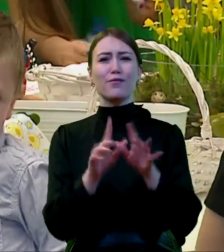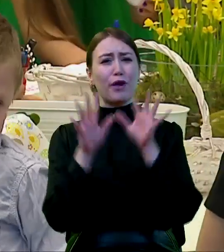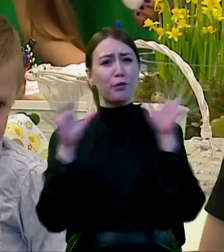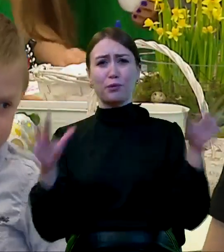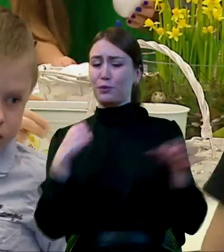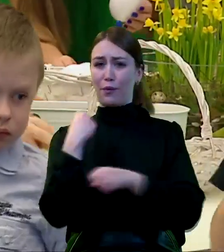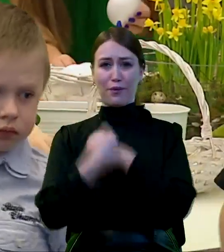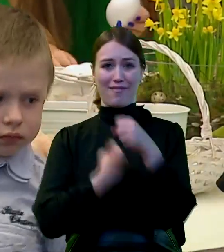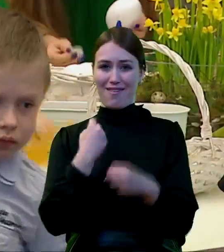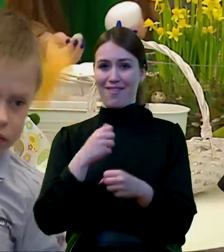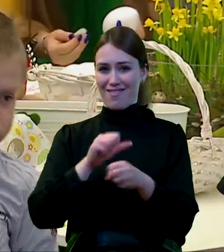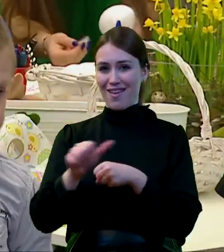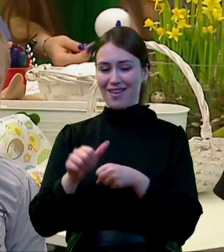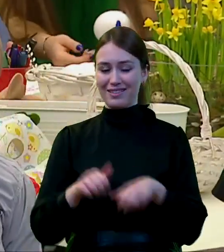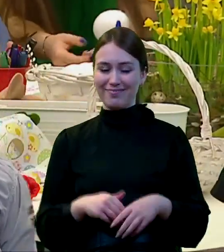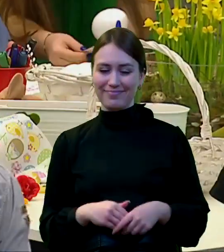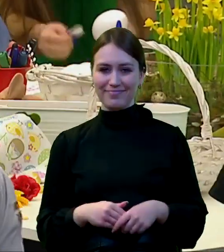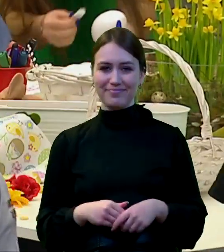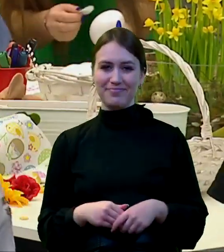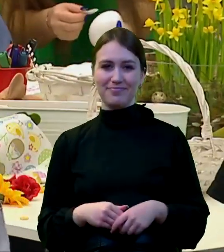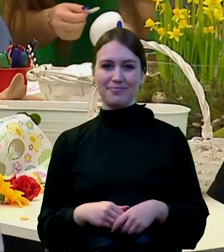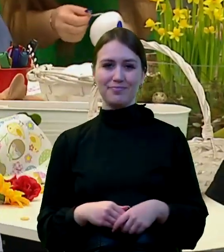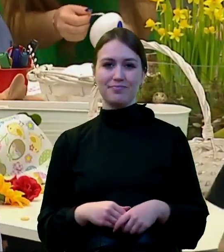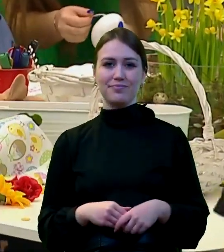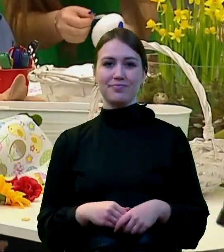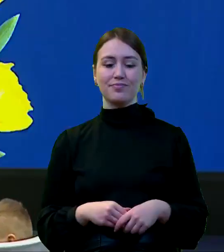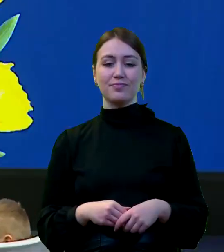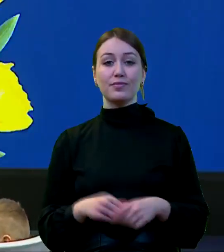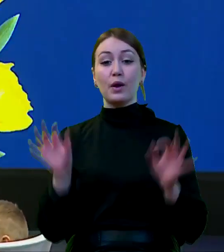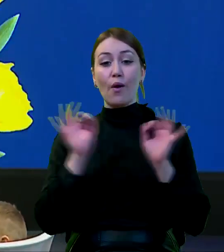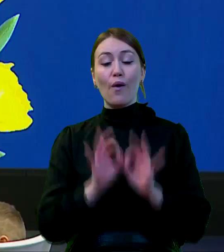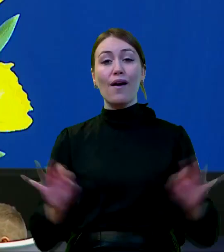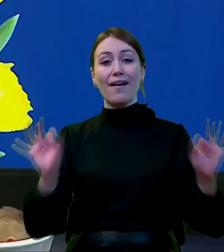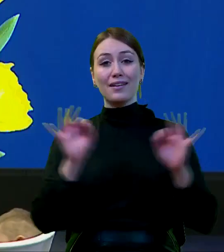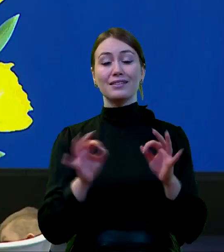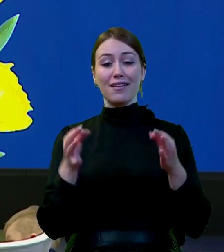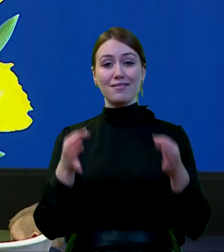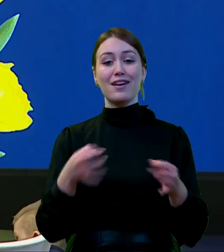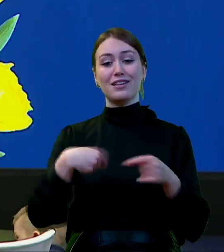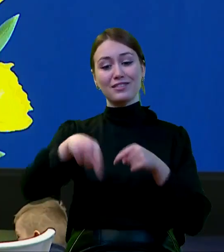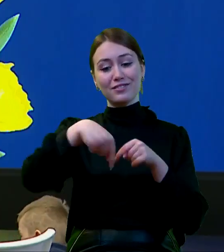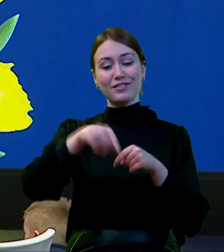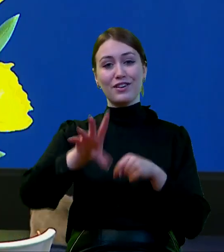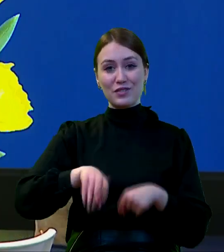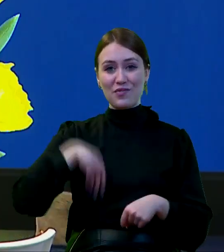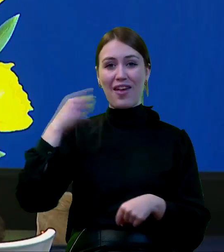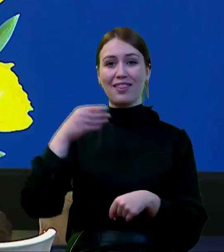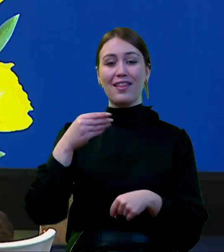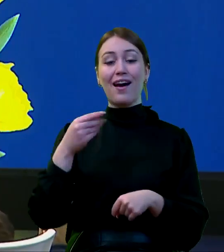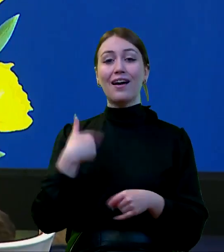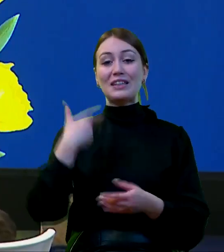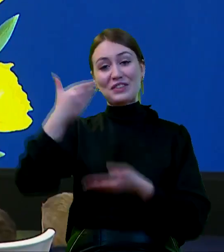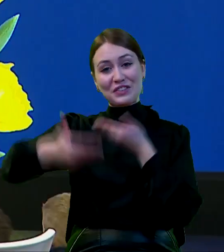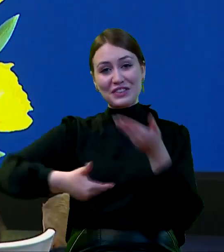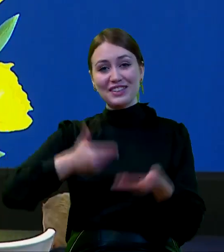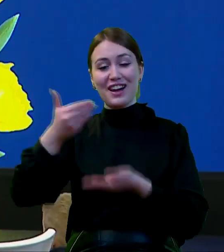się dzieje i przy okazji tych świąt, życząc Państwu